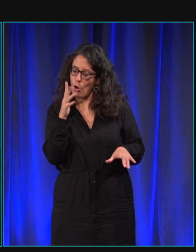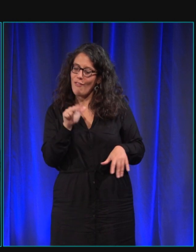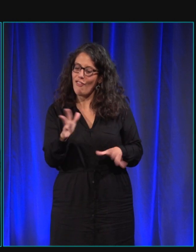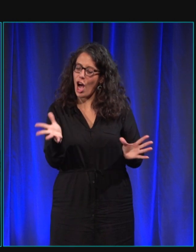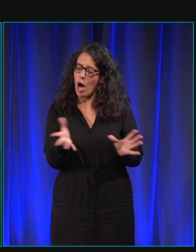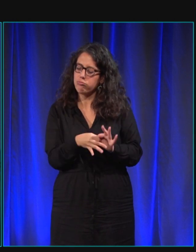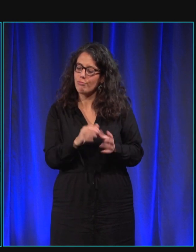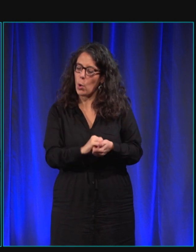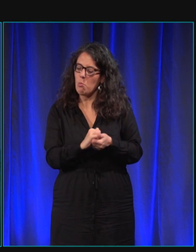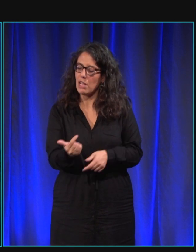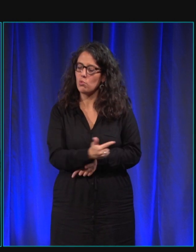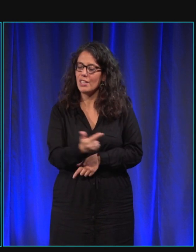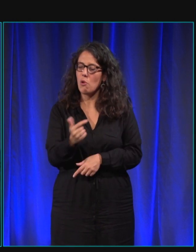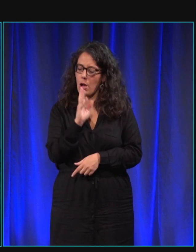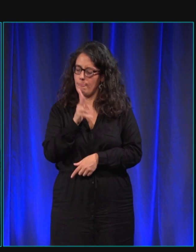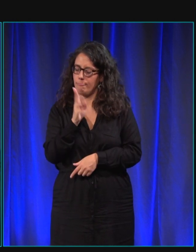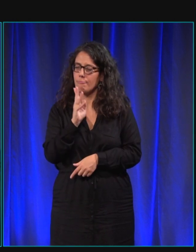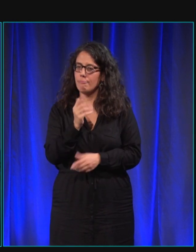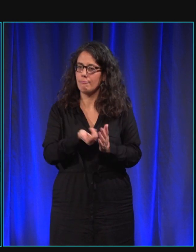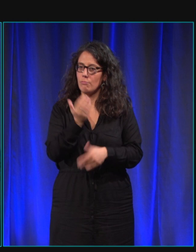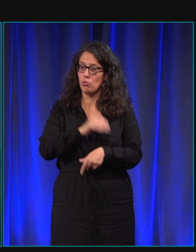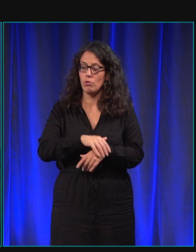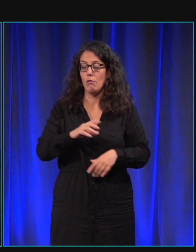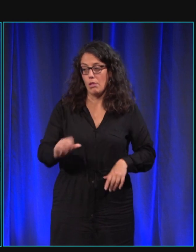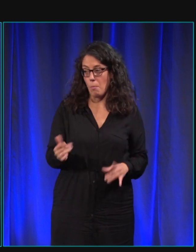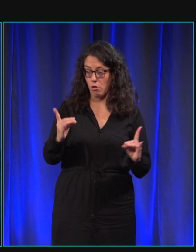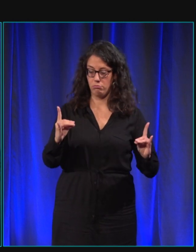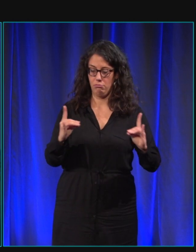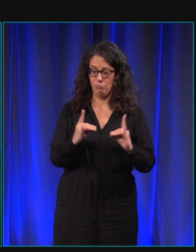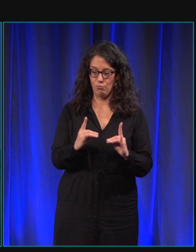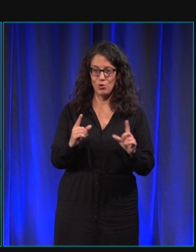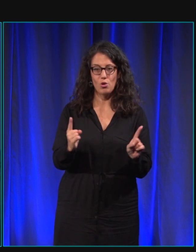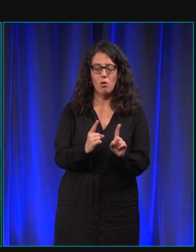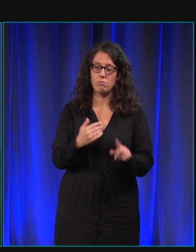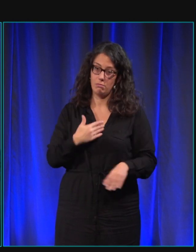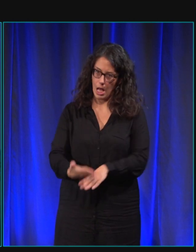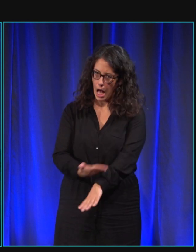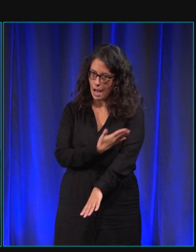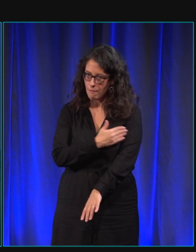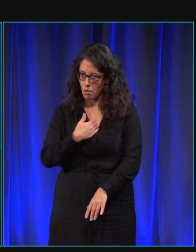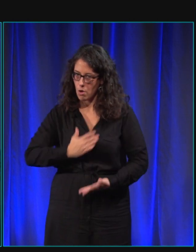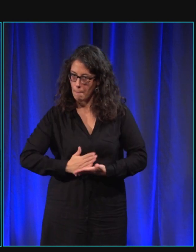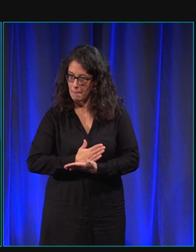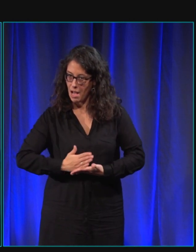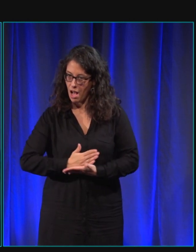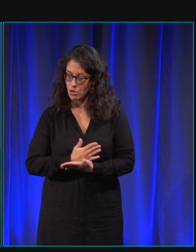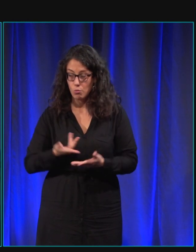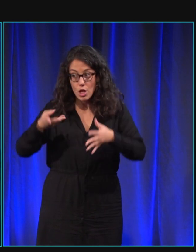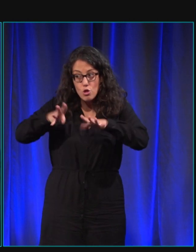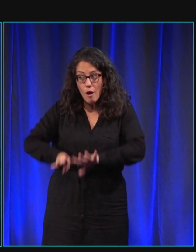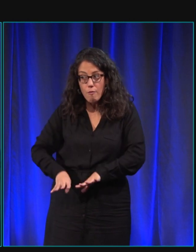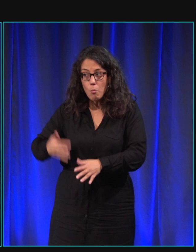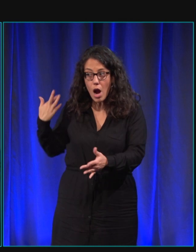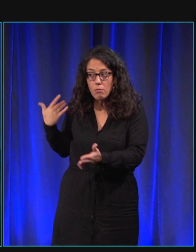donc ils se sont rencontrés bon j'avais bien préparé avant son arrivée déjà depuis neuf mois dans ma